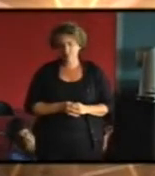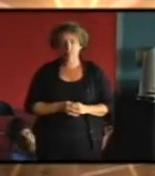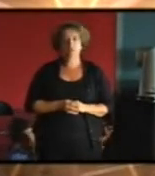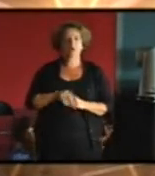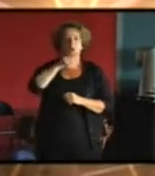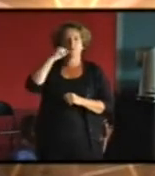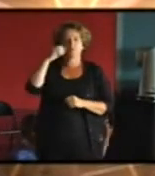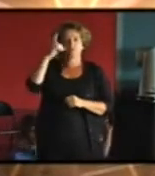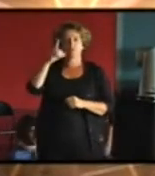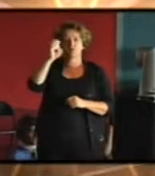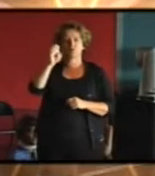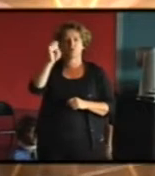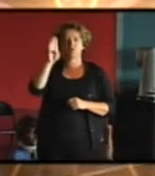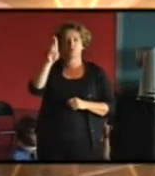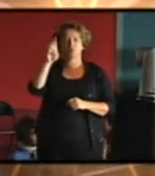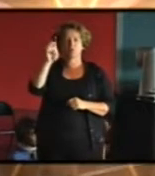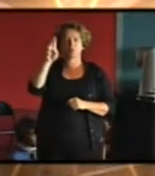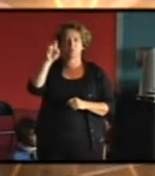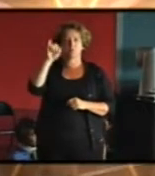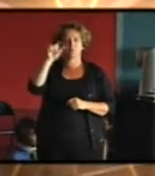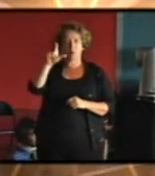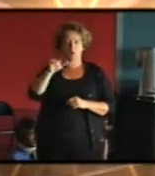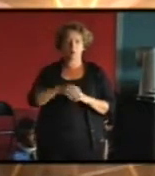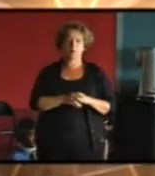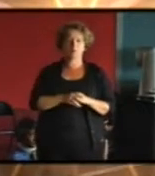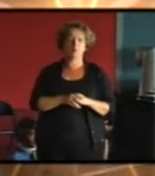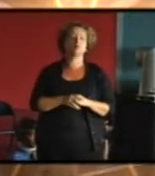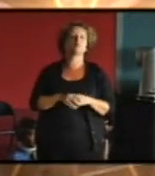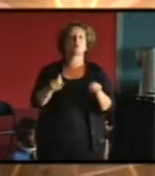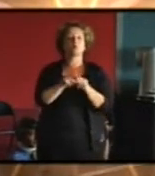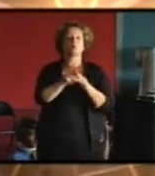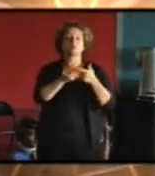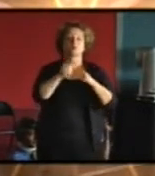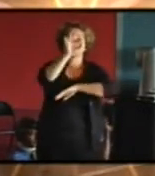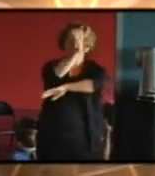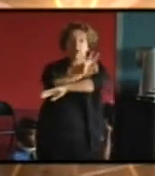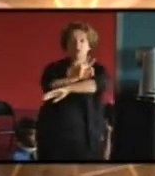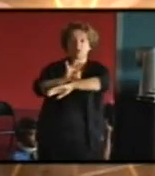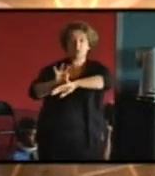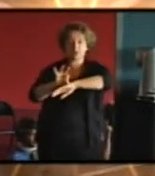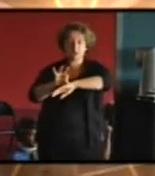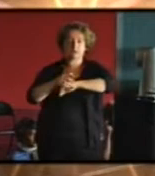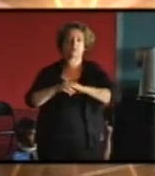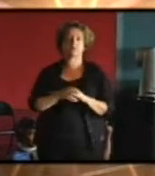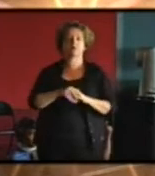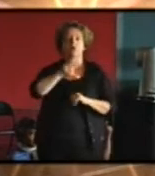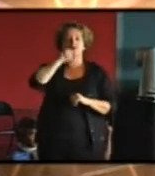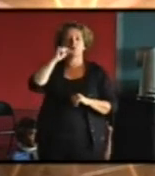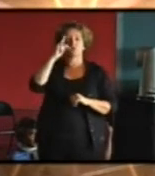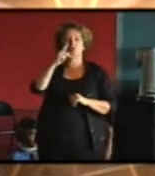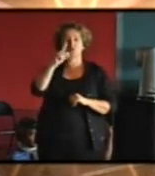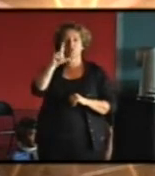Debreuil le PDG de Stam s'il veut bien nous rejoindre et puis un architecte Jamel Clouche pour nous parler de la transformation